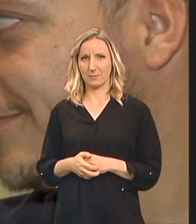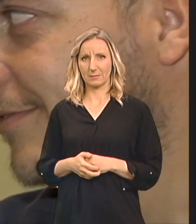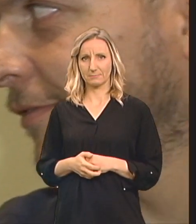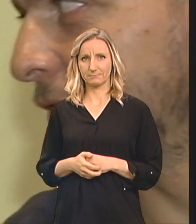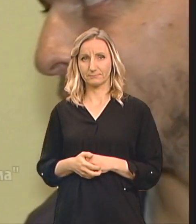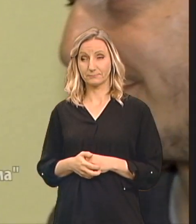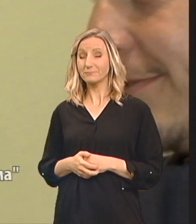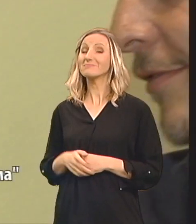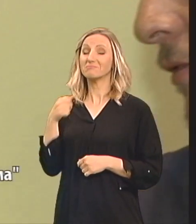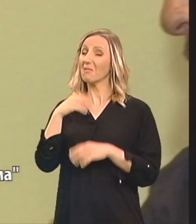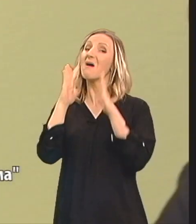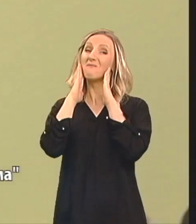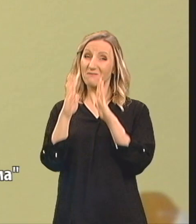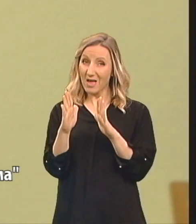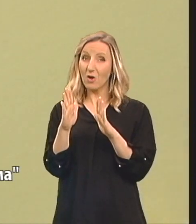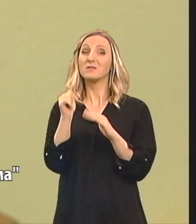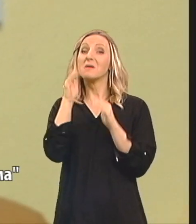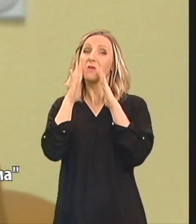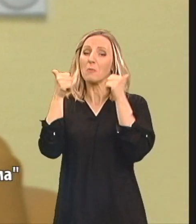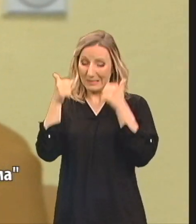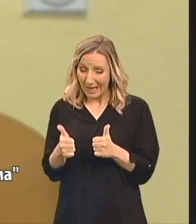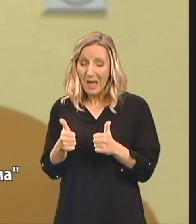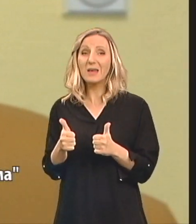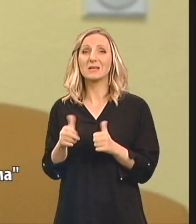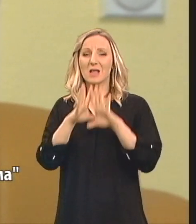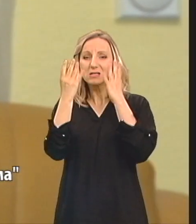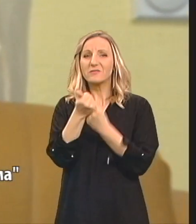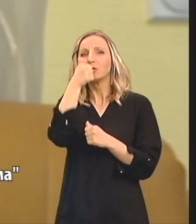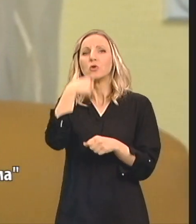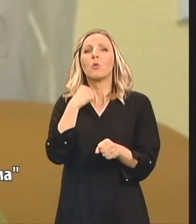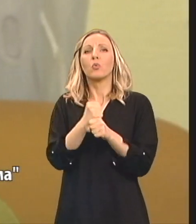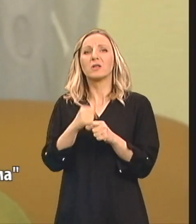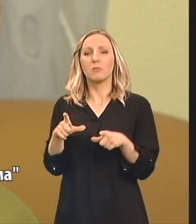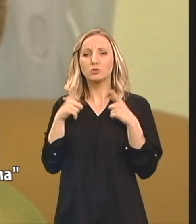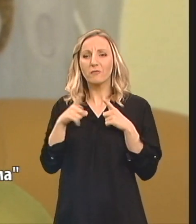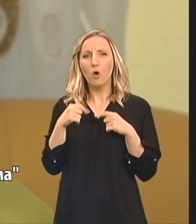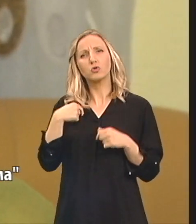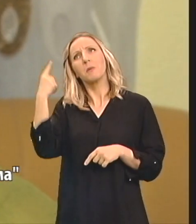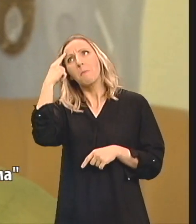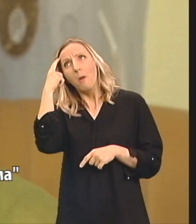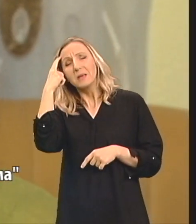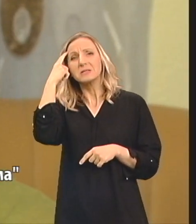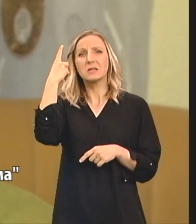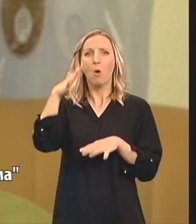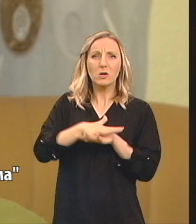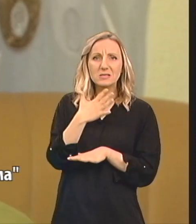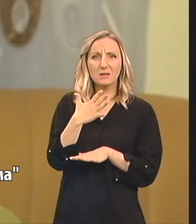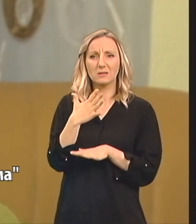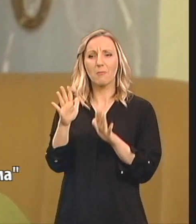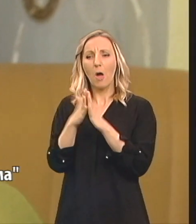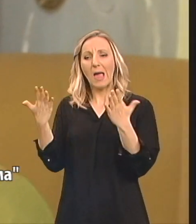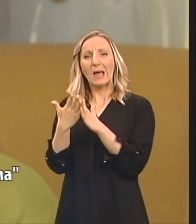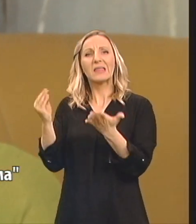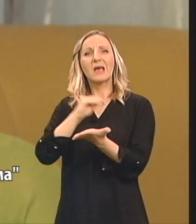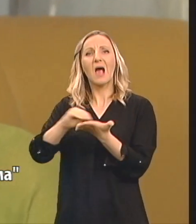Vjerovala sam Vjerujem i danas da od svega što u životu napravimo Pomislimo ili osjetimo Knjiga u kojoj su zapisane naše